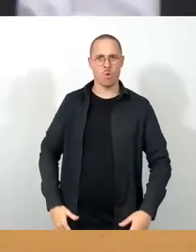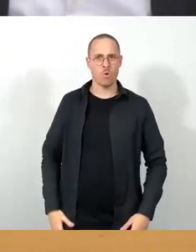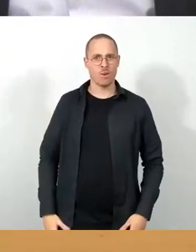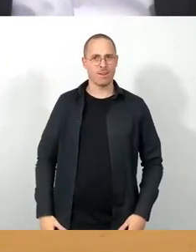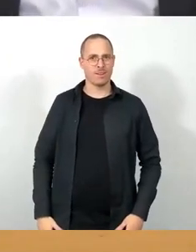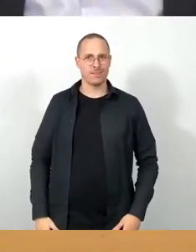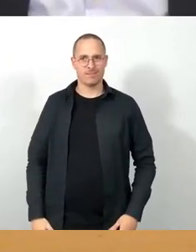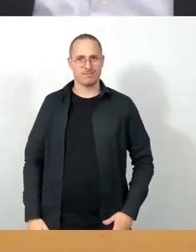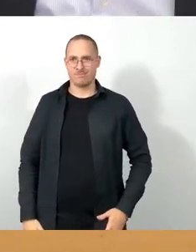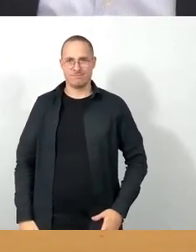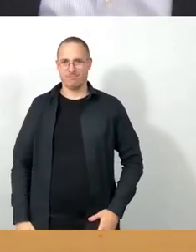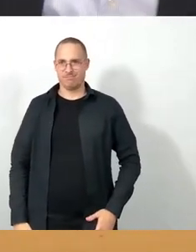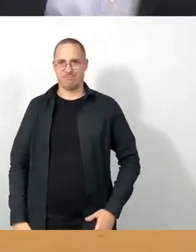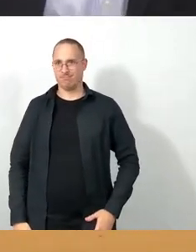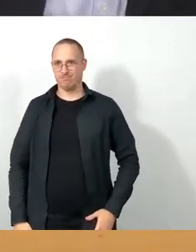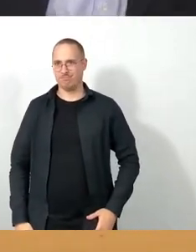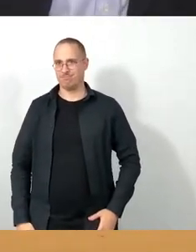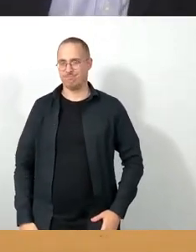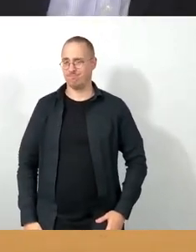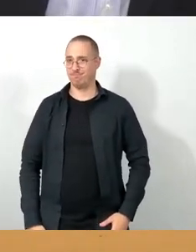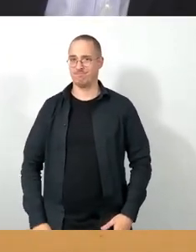Also, mit der,